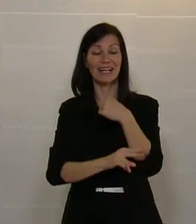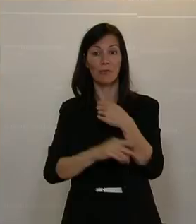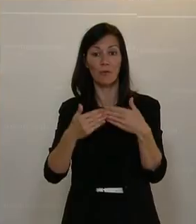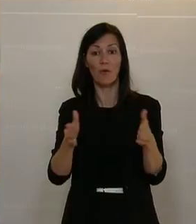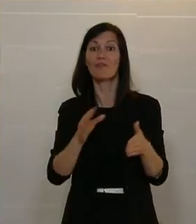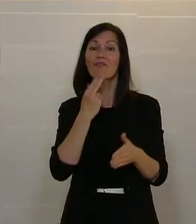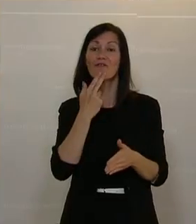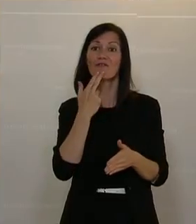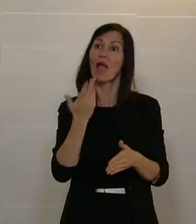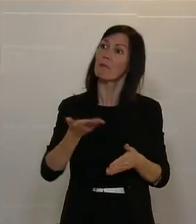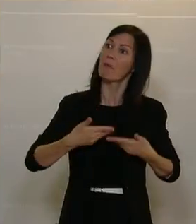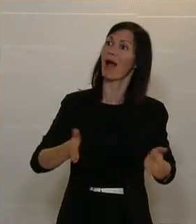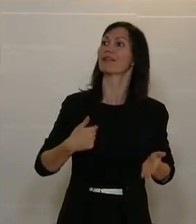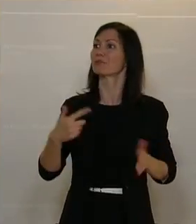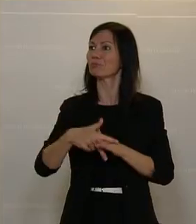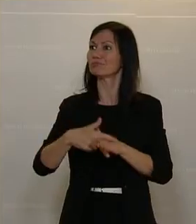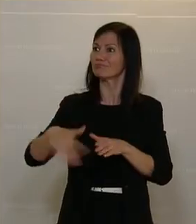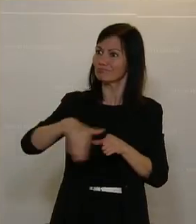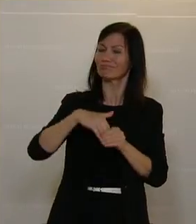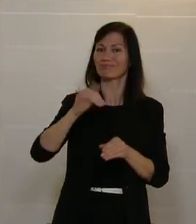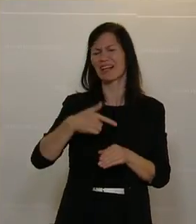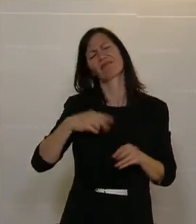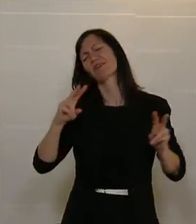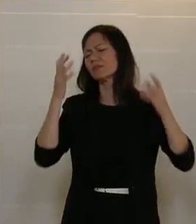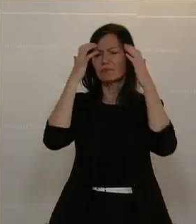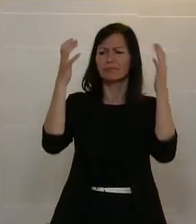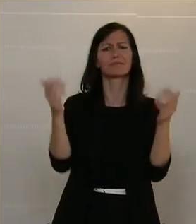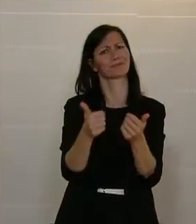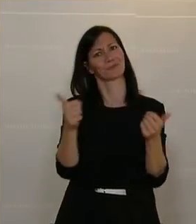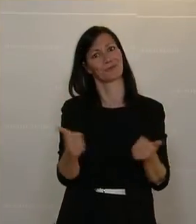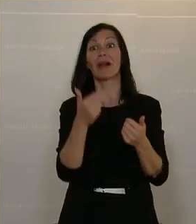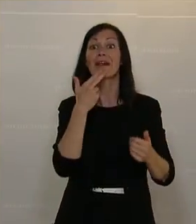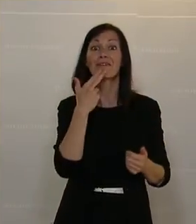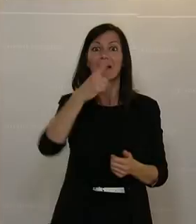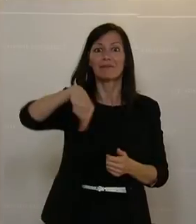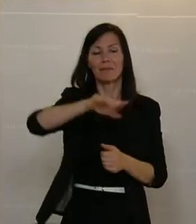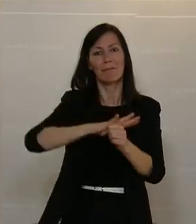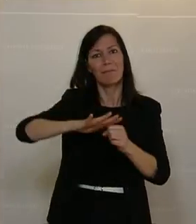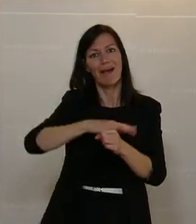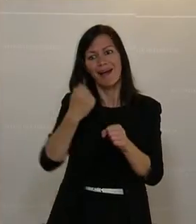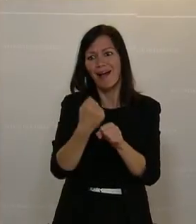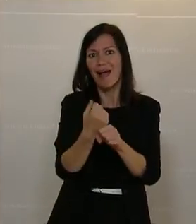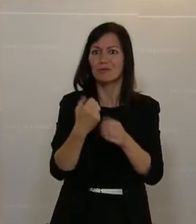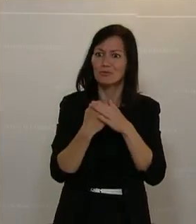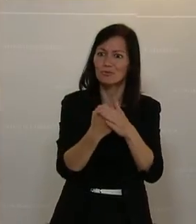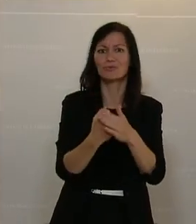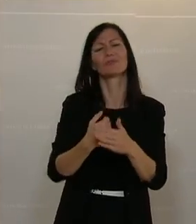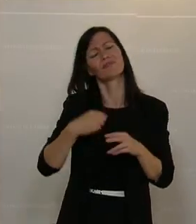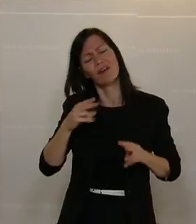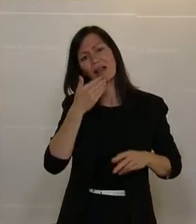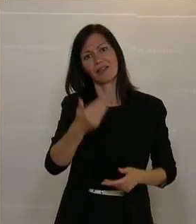Menschen mit Behinderung. Ich finde das wirklich großartig. Und ich möchte an dieser Stelle allen danken, die in dem Bereich arbeiten, den vielen Vereinen,